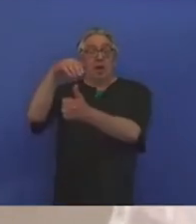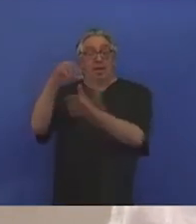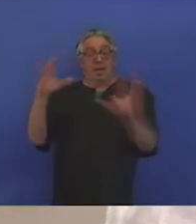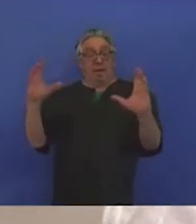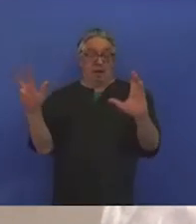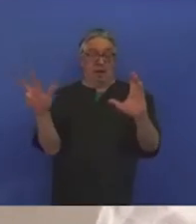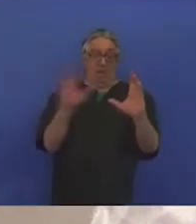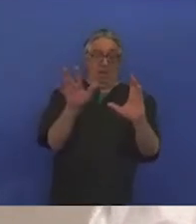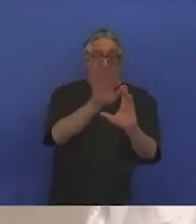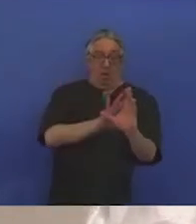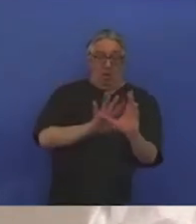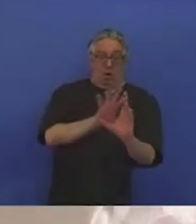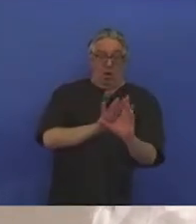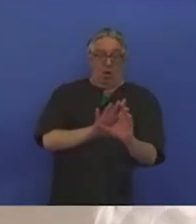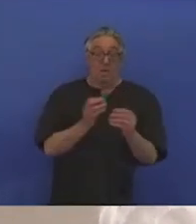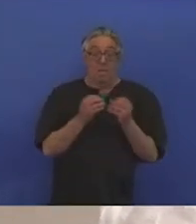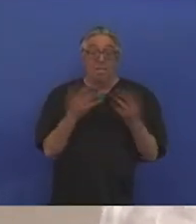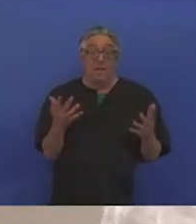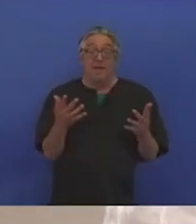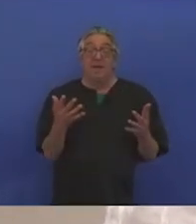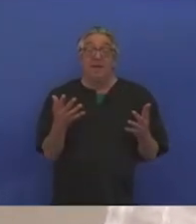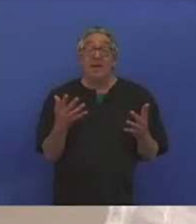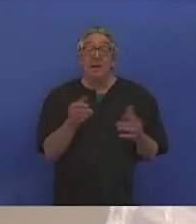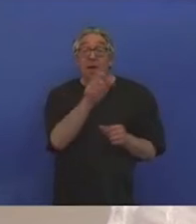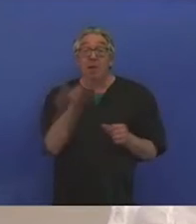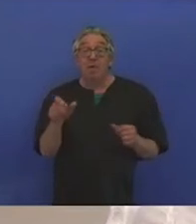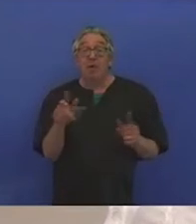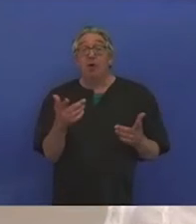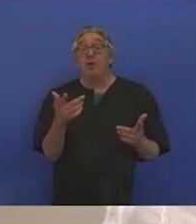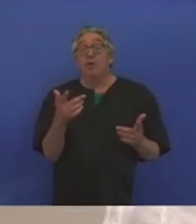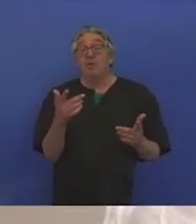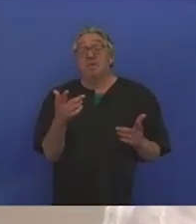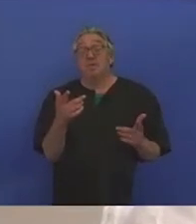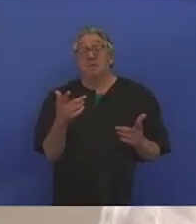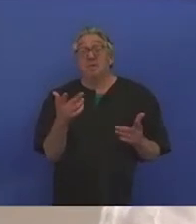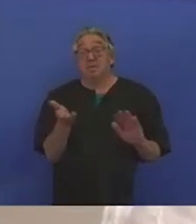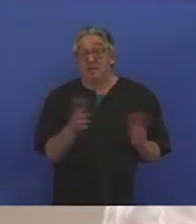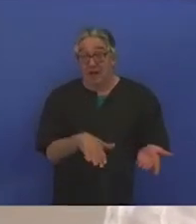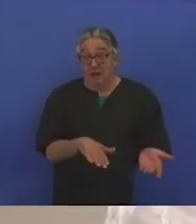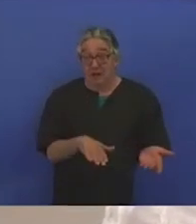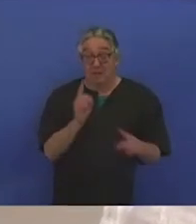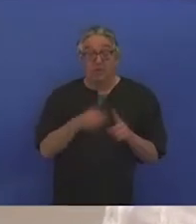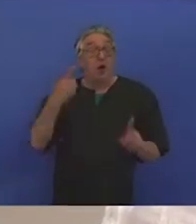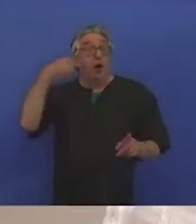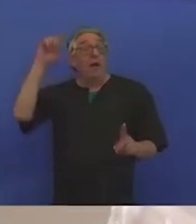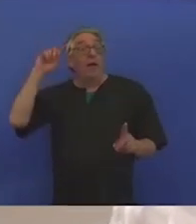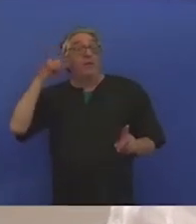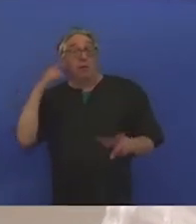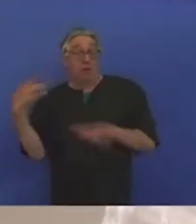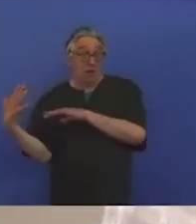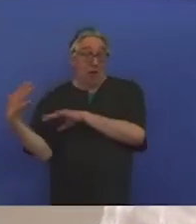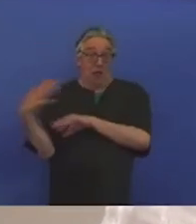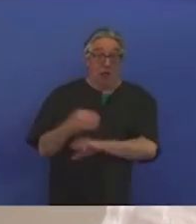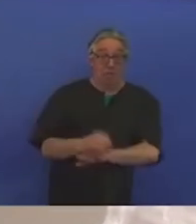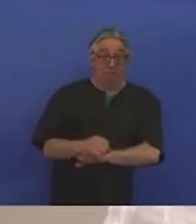témoin silencieux de l'utilisation pour la première fois de l'histoire de l'humanité d'un arsenal militaire international sans précédent,